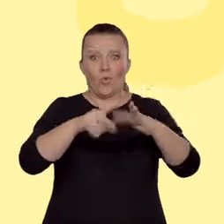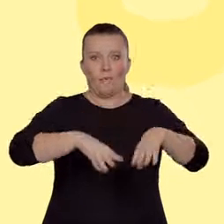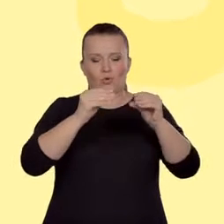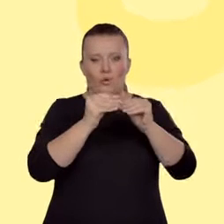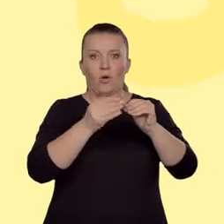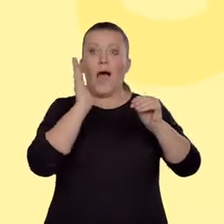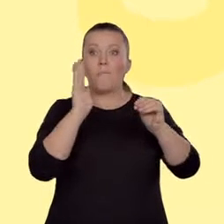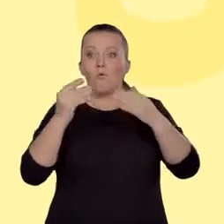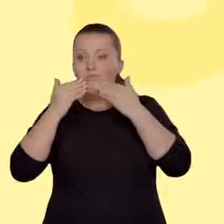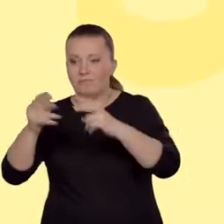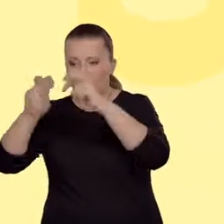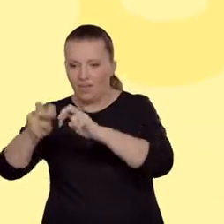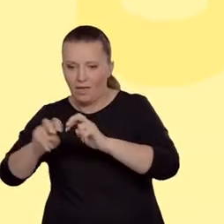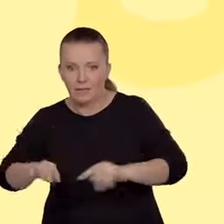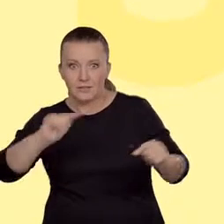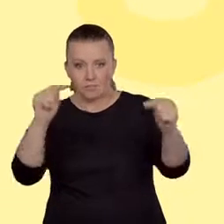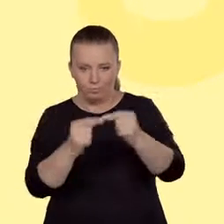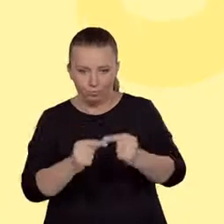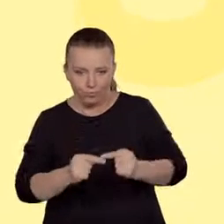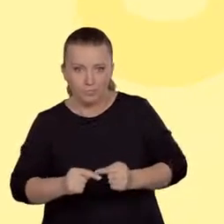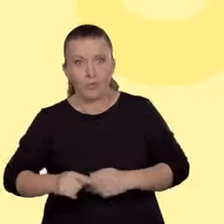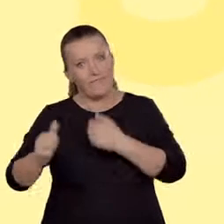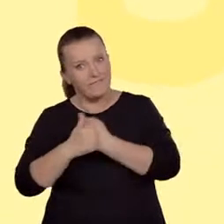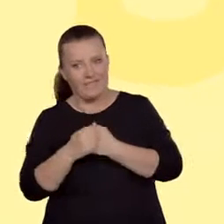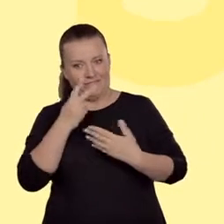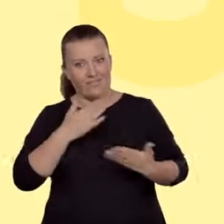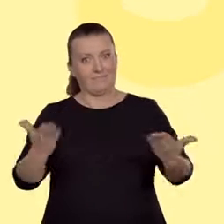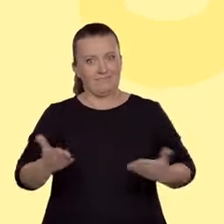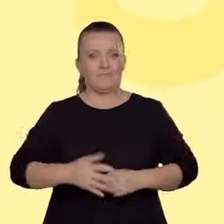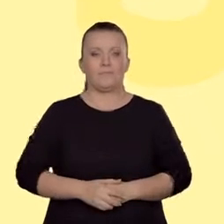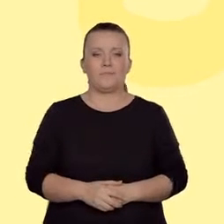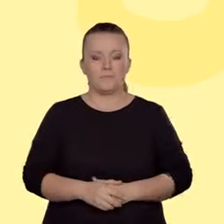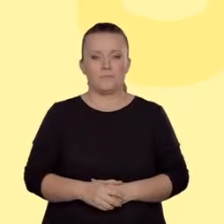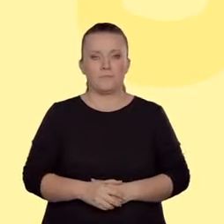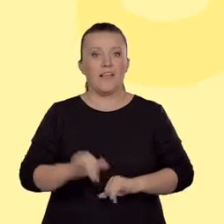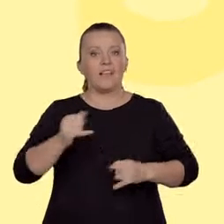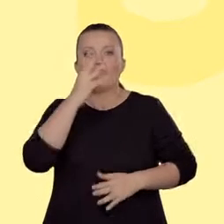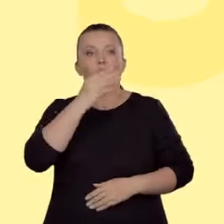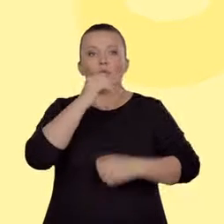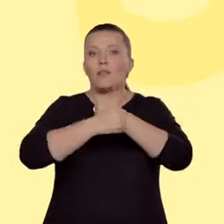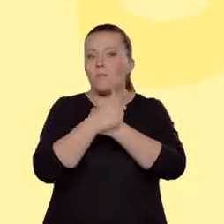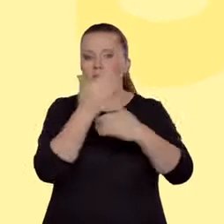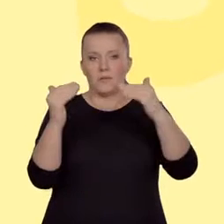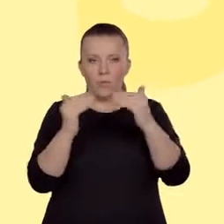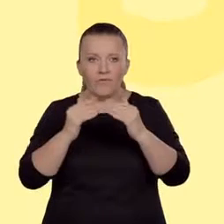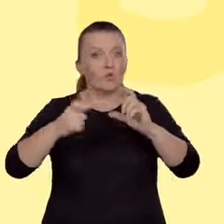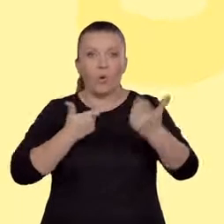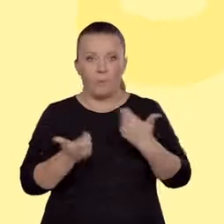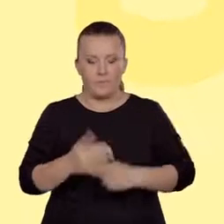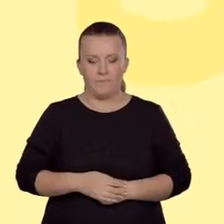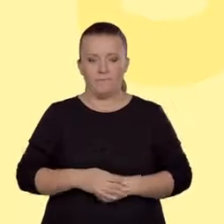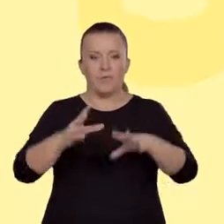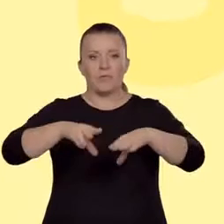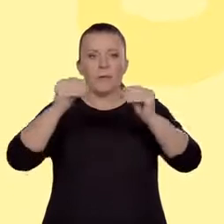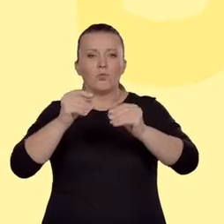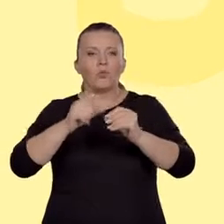uzasadniamy wnioskami z analizy. Jak wygląda kolejność prac nad interpretacją porównawczą? Zaczynamy od intuicyjnej